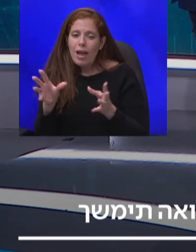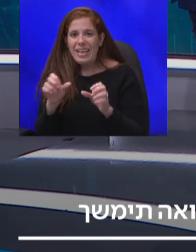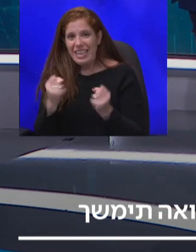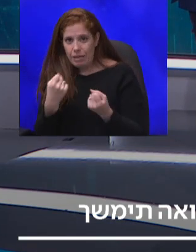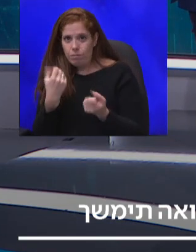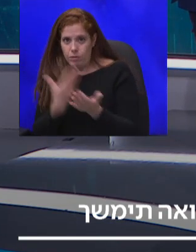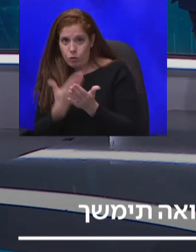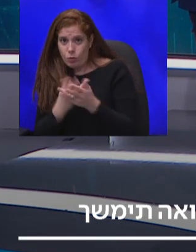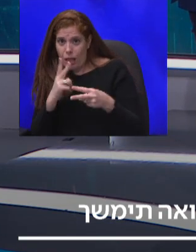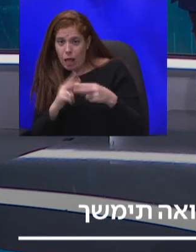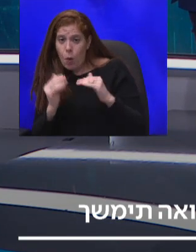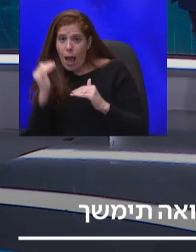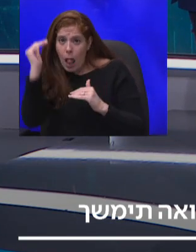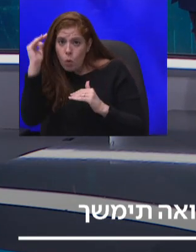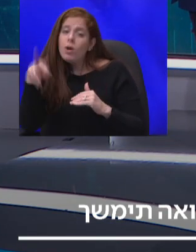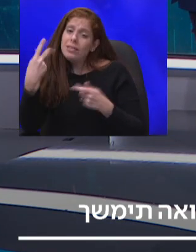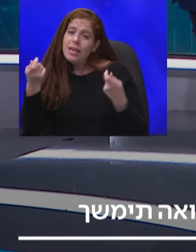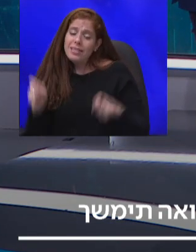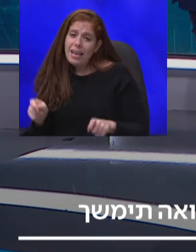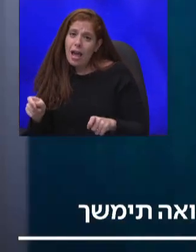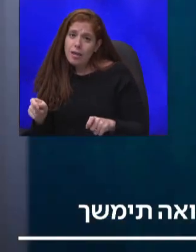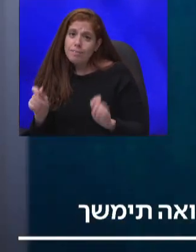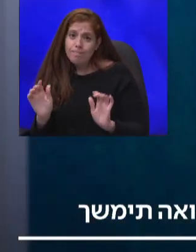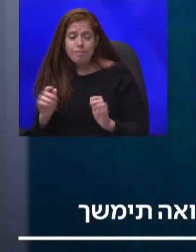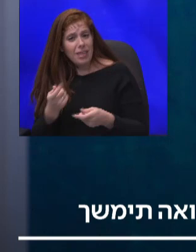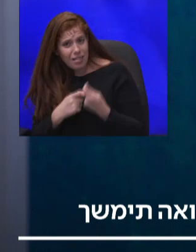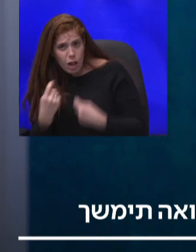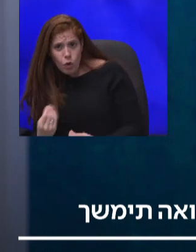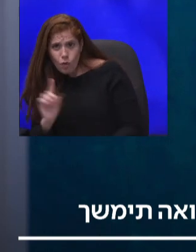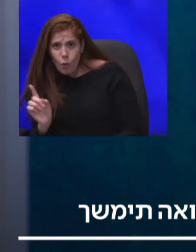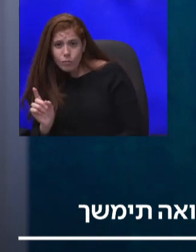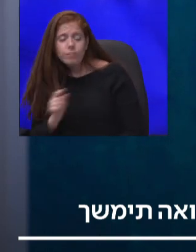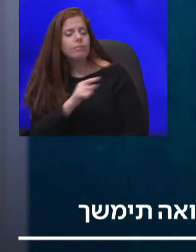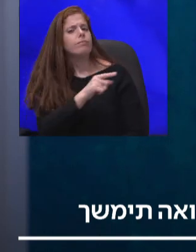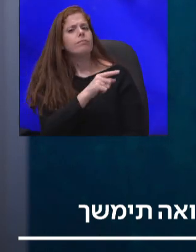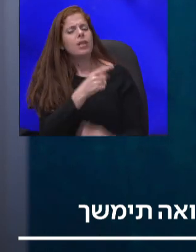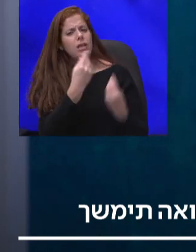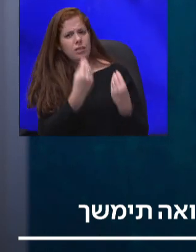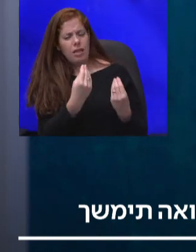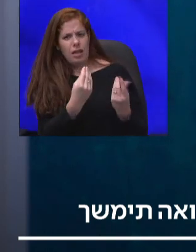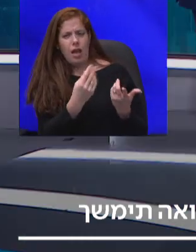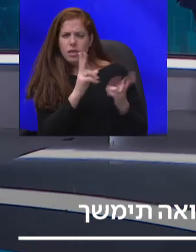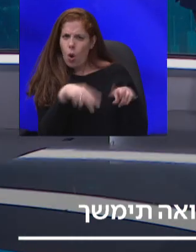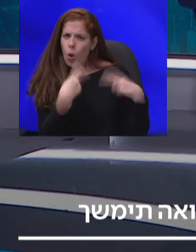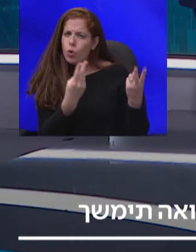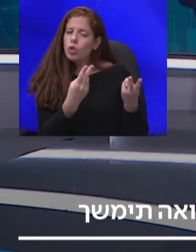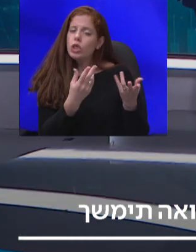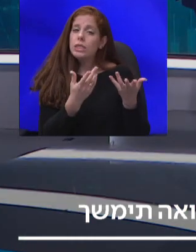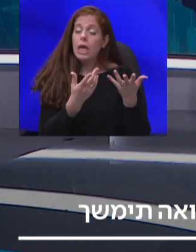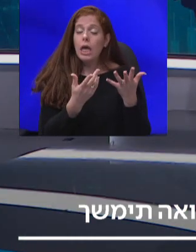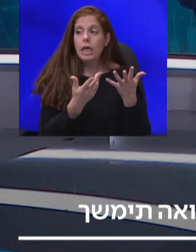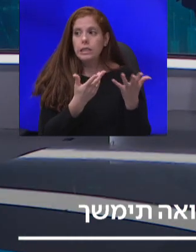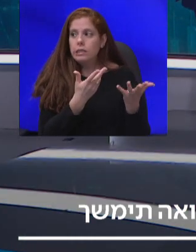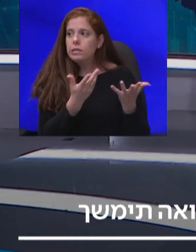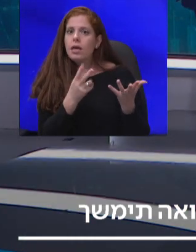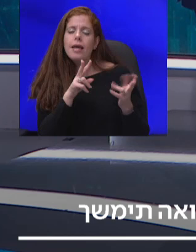סגר. אז גילי, בהתחבר לדברים שלך, סליחה לקונספירטיביות, אבל יכול להיות שזה מין כזה, כאילו סוג של